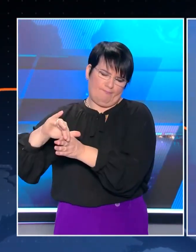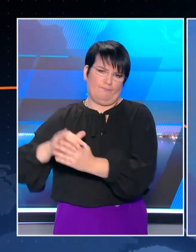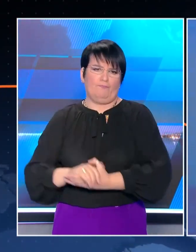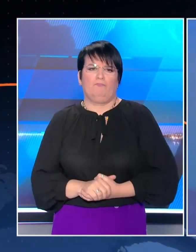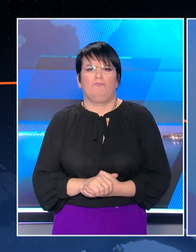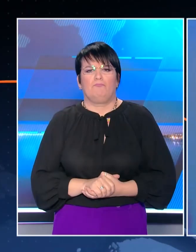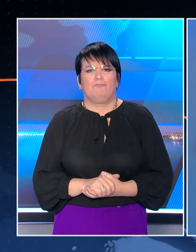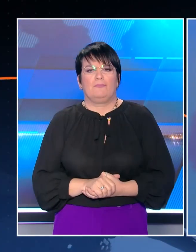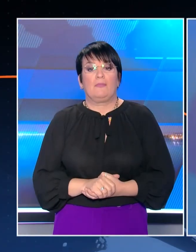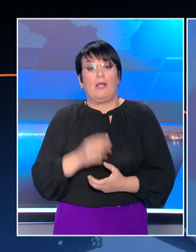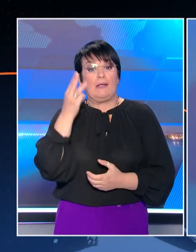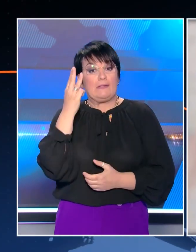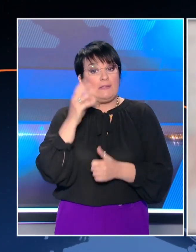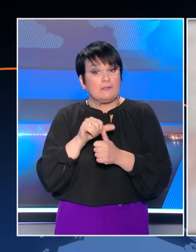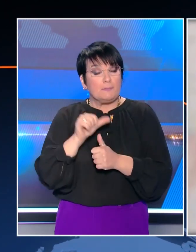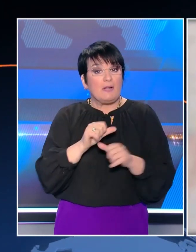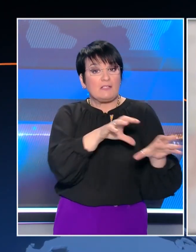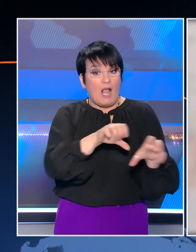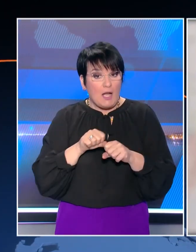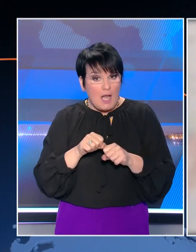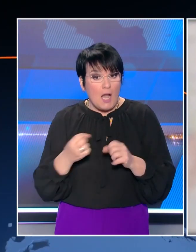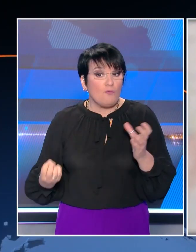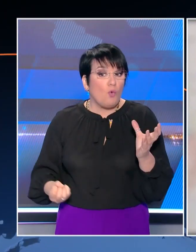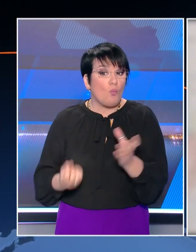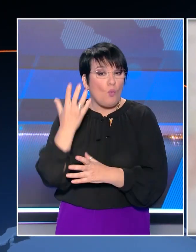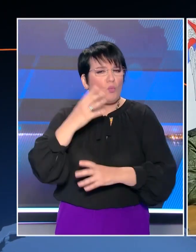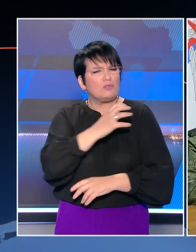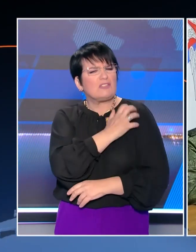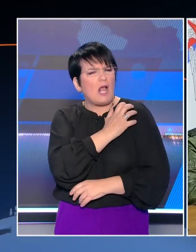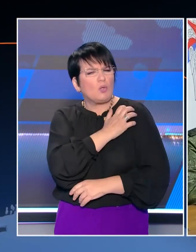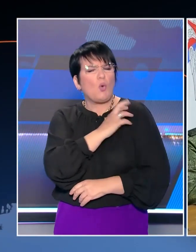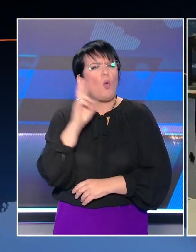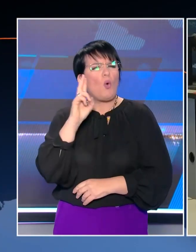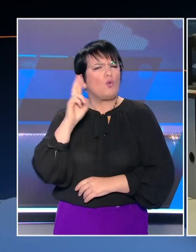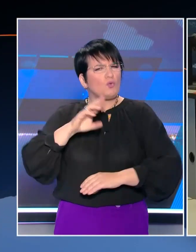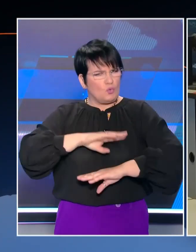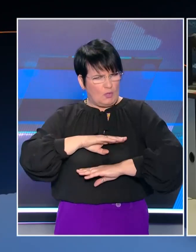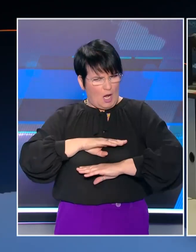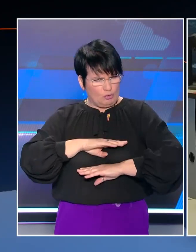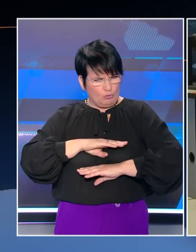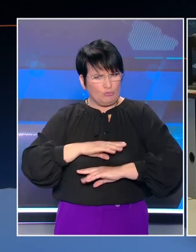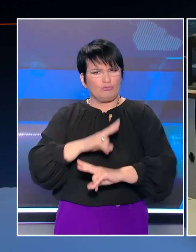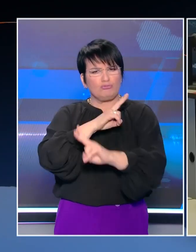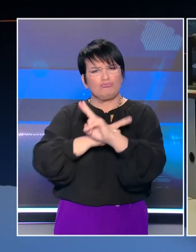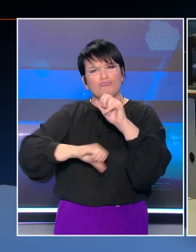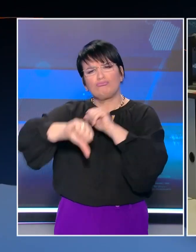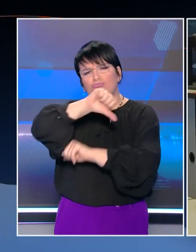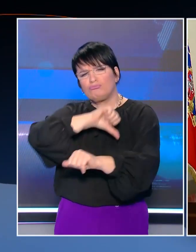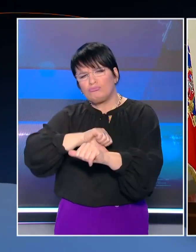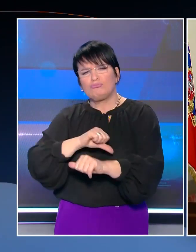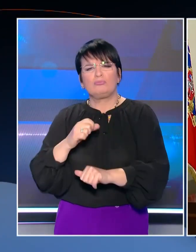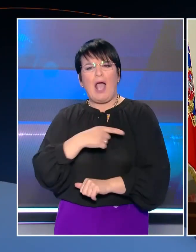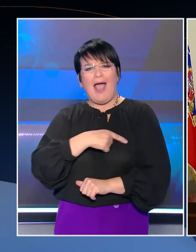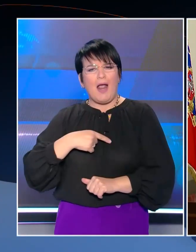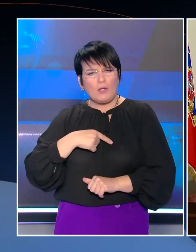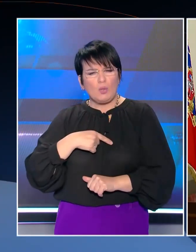Μόλις τρεις μήνες μετά την ανάληψη των καθηκόντων του, στρατηγός του Ρωσικού στρατού αντικαταστάθηκε από τον αρχηγό